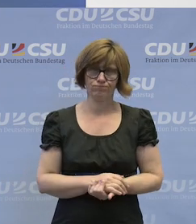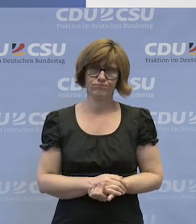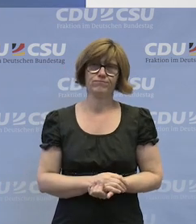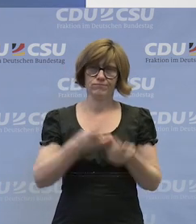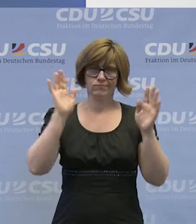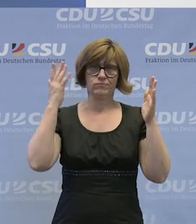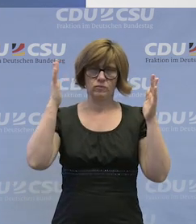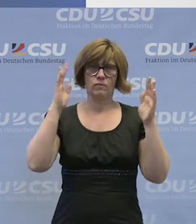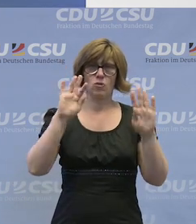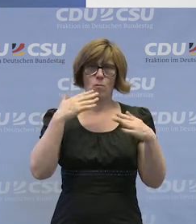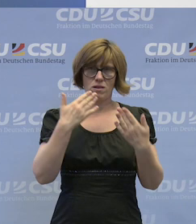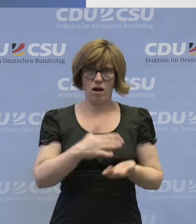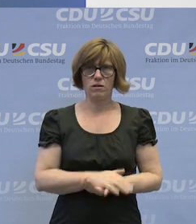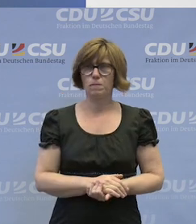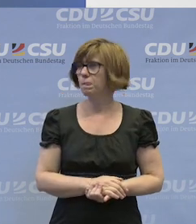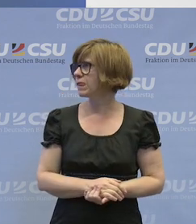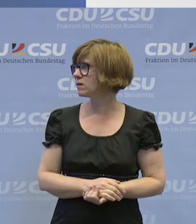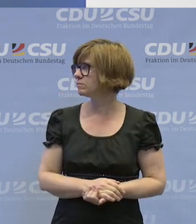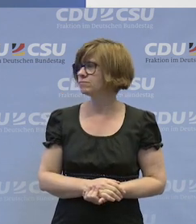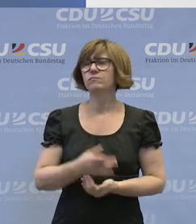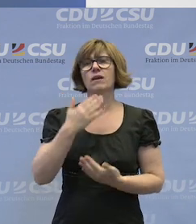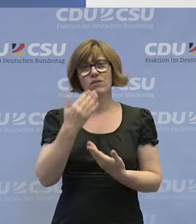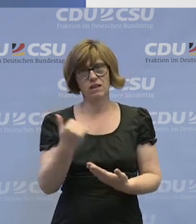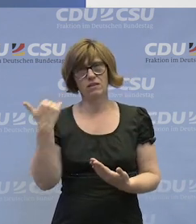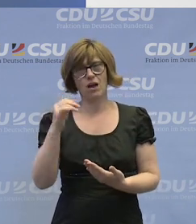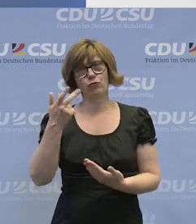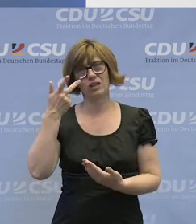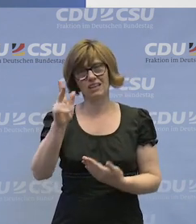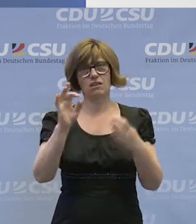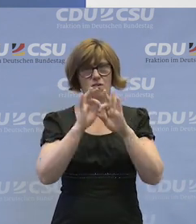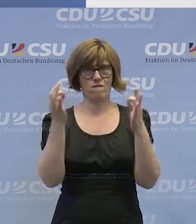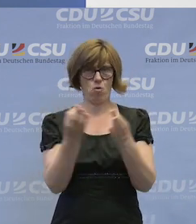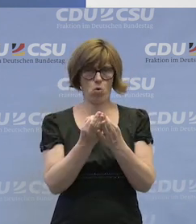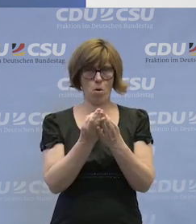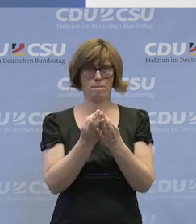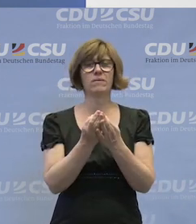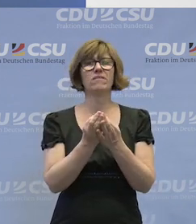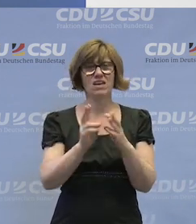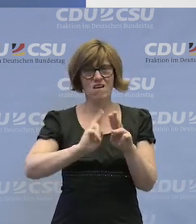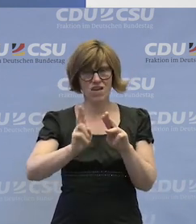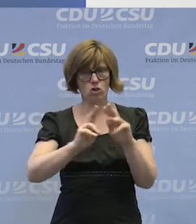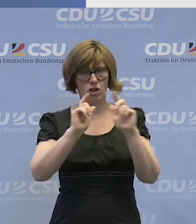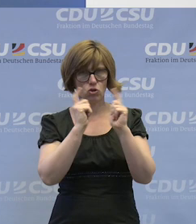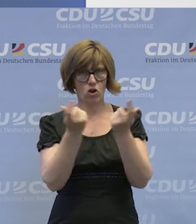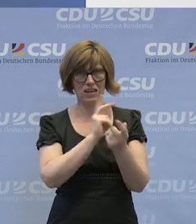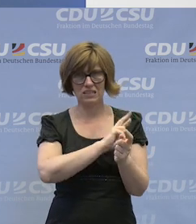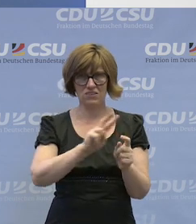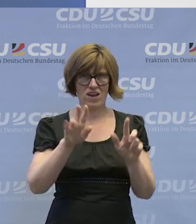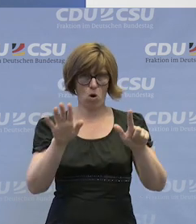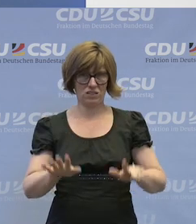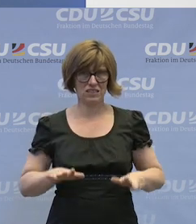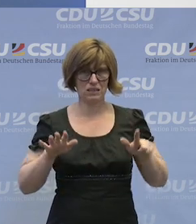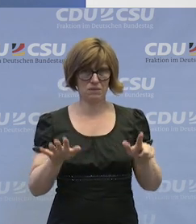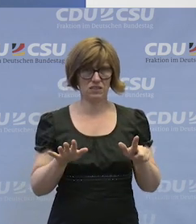Dankeschön für dieses dritte Forum auf dem Werkstattkongress 2017,